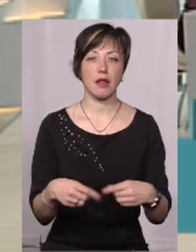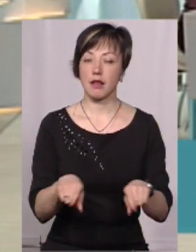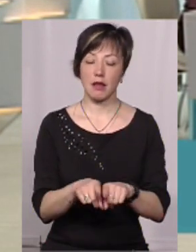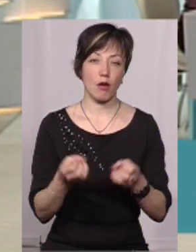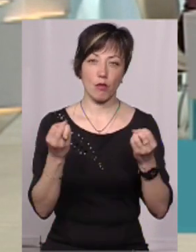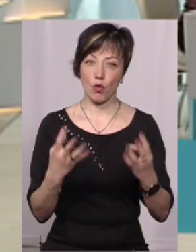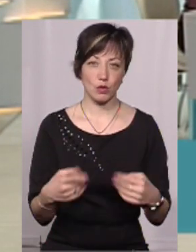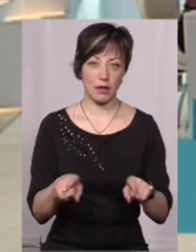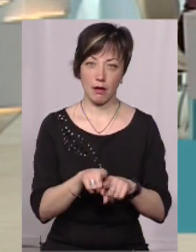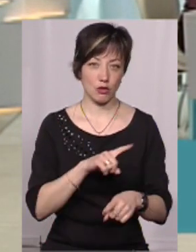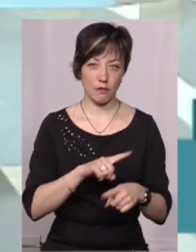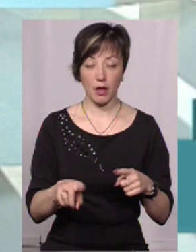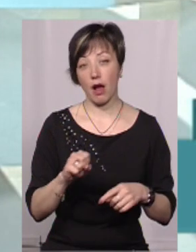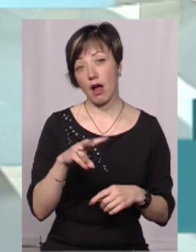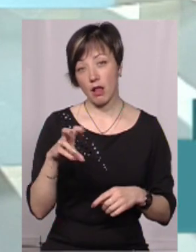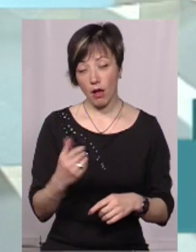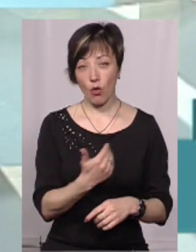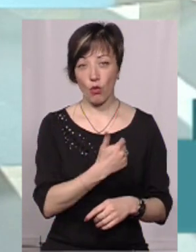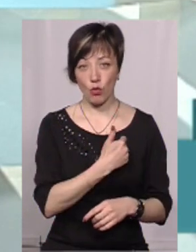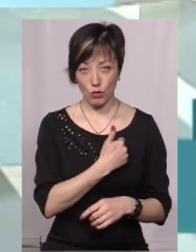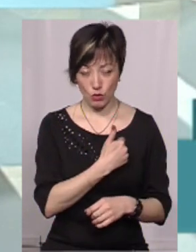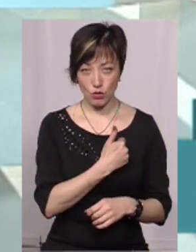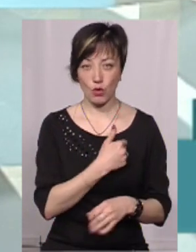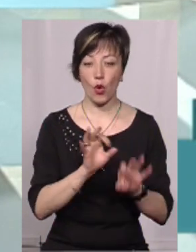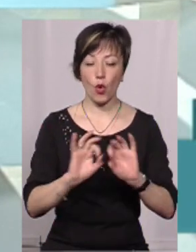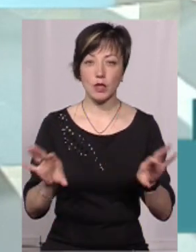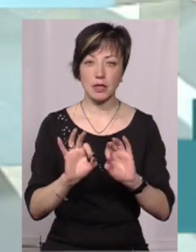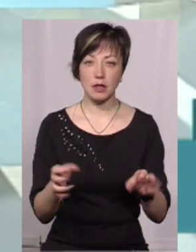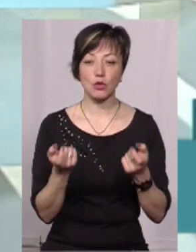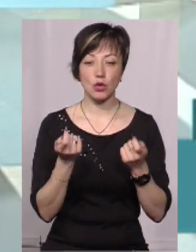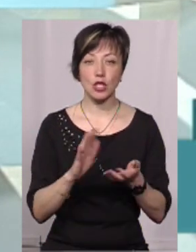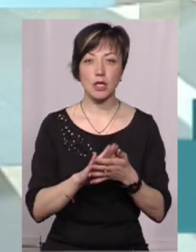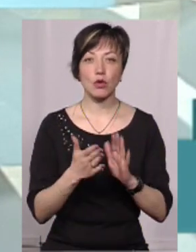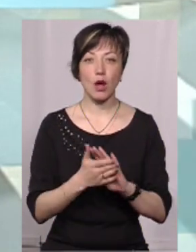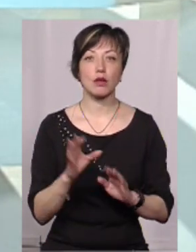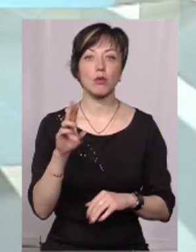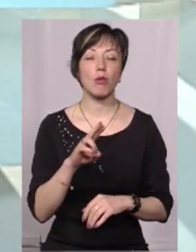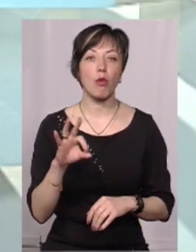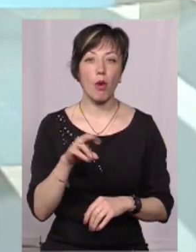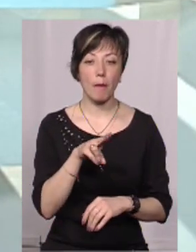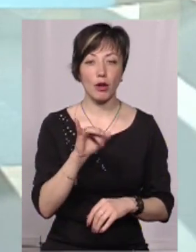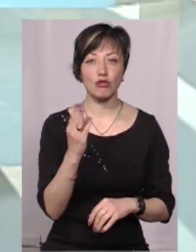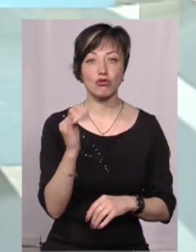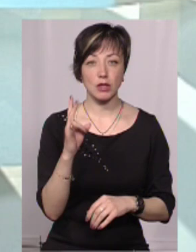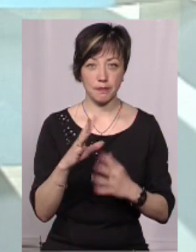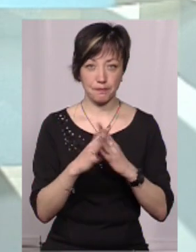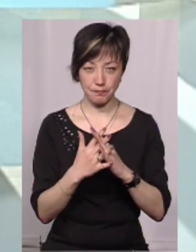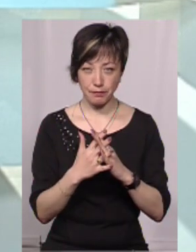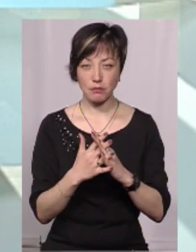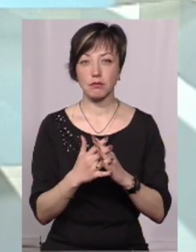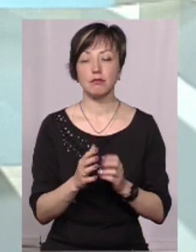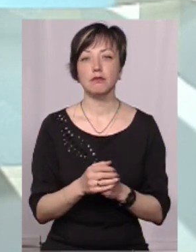це не так просто, не так швидко. Але хочу також роз'яснити трошки ситуацію по Пліщинській громаді.